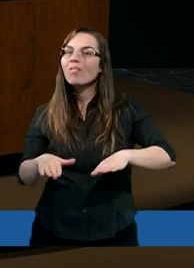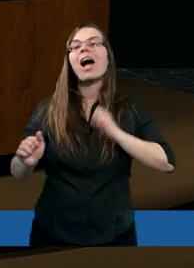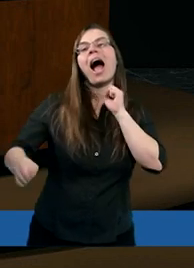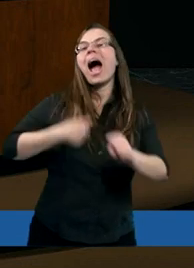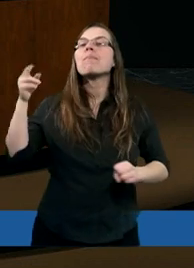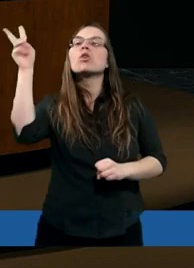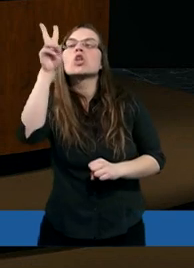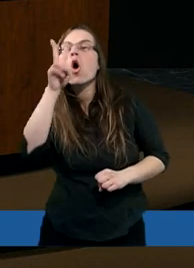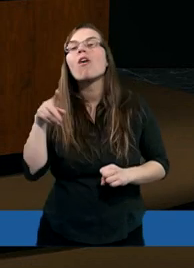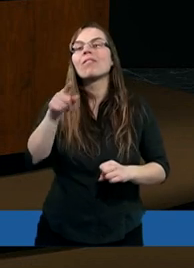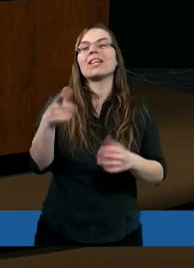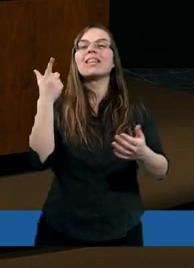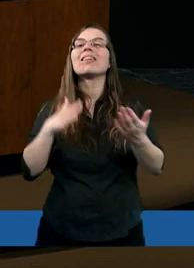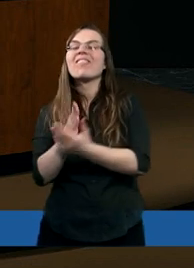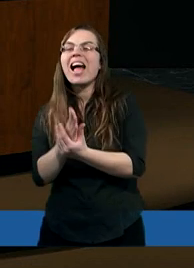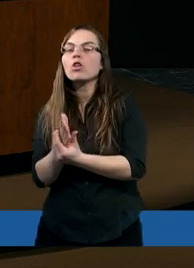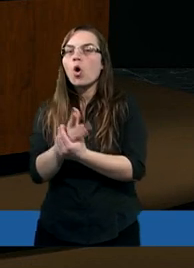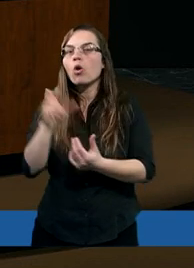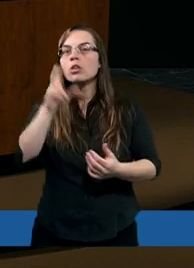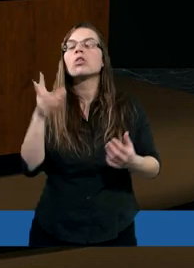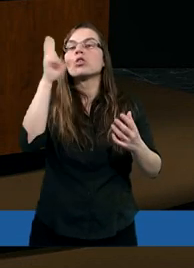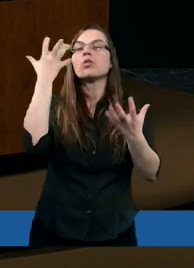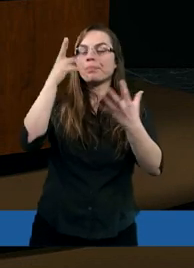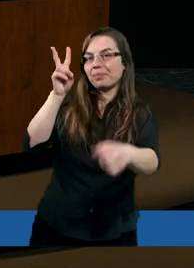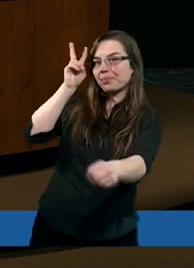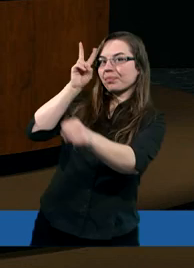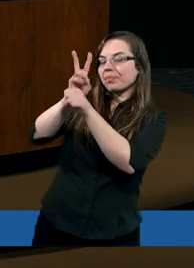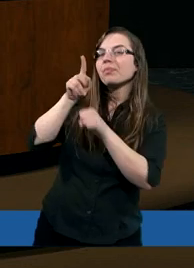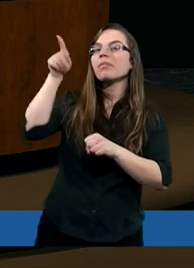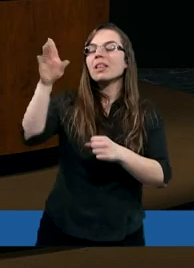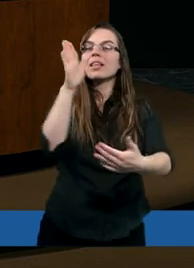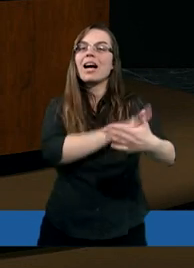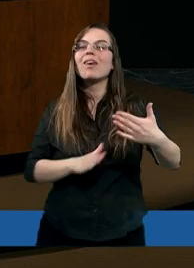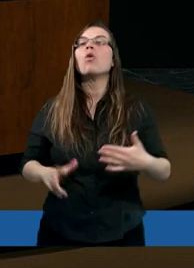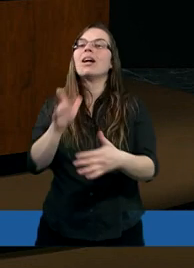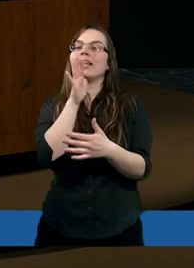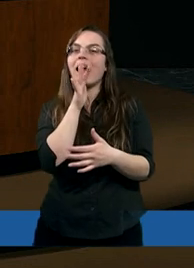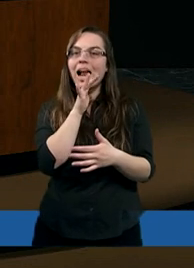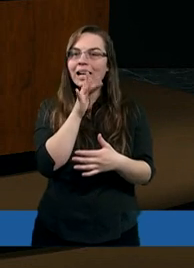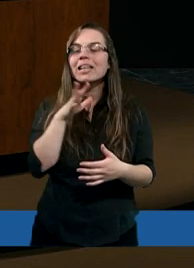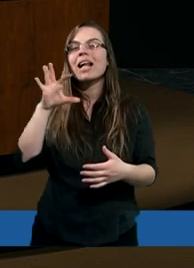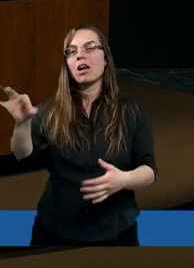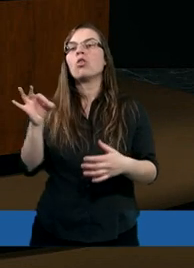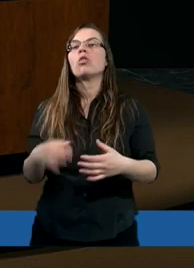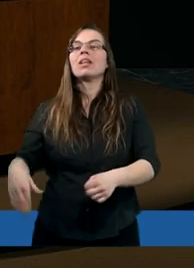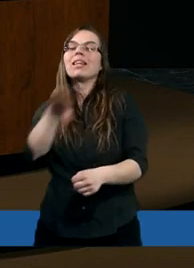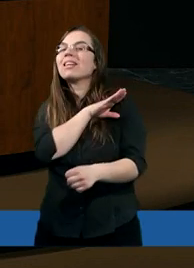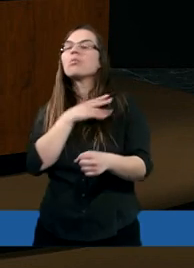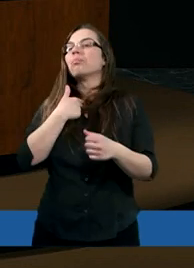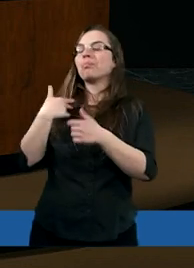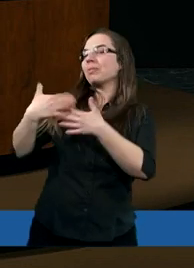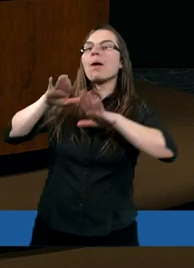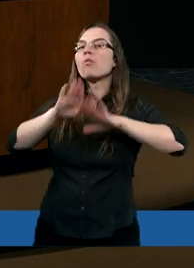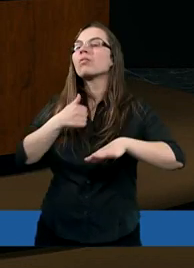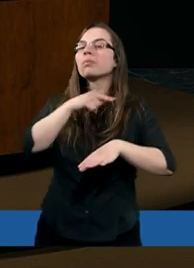ktokolwiek z wierzących, którzy chcą mu zaufać, z narodu izraelskiego, zginą,